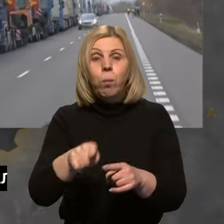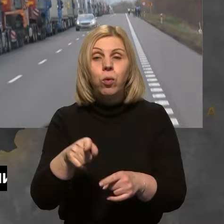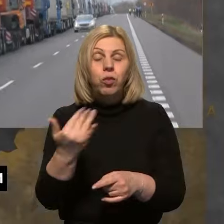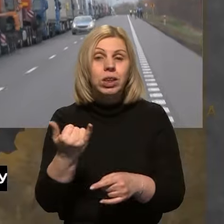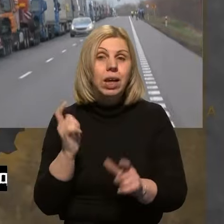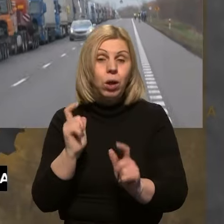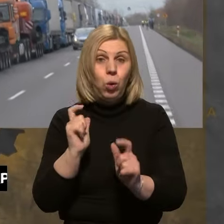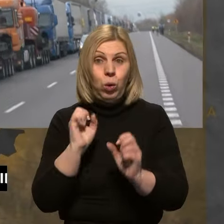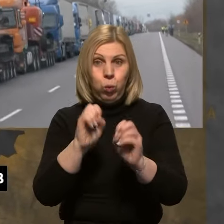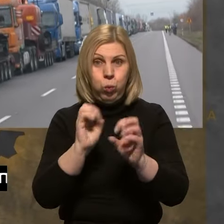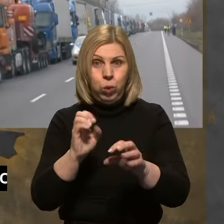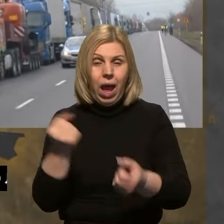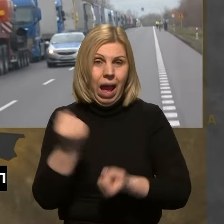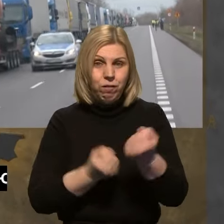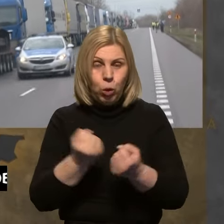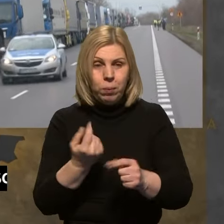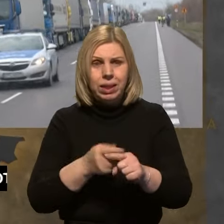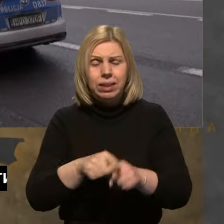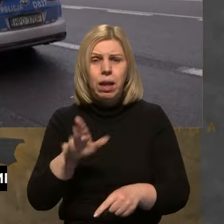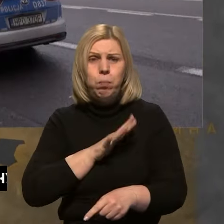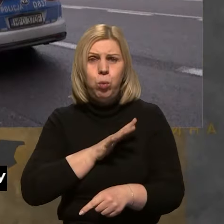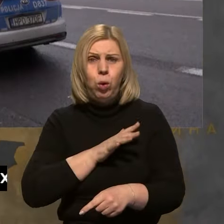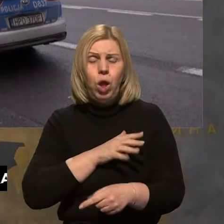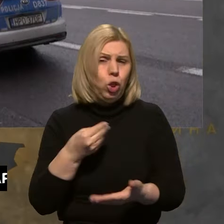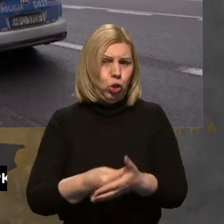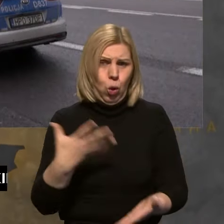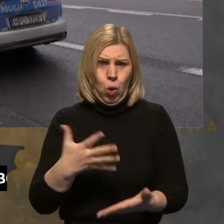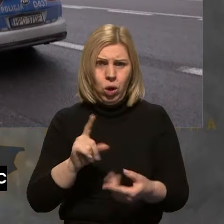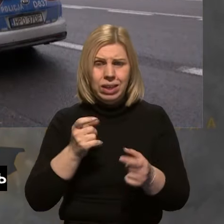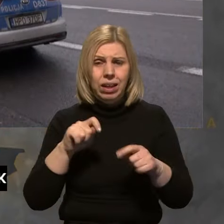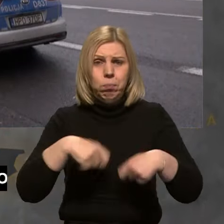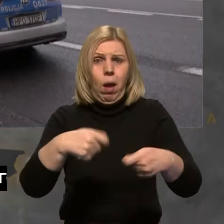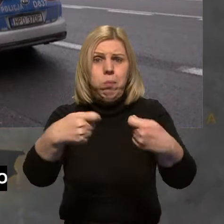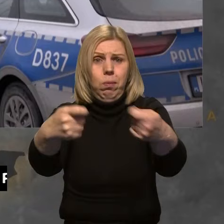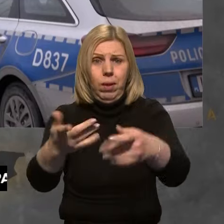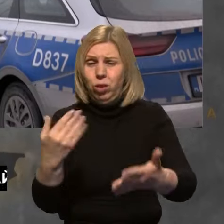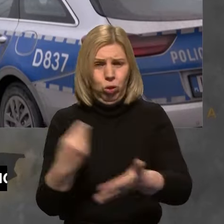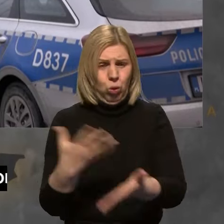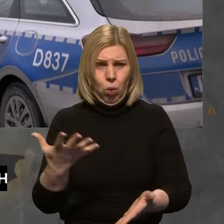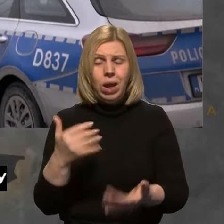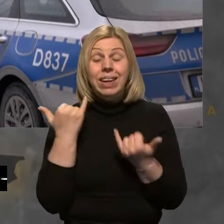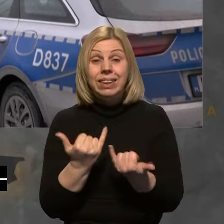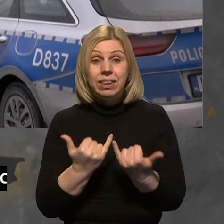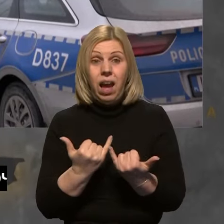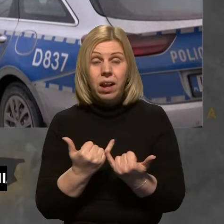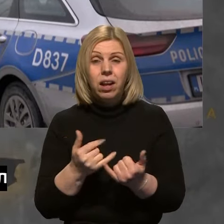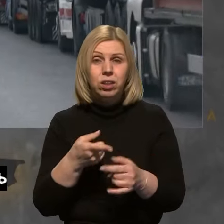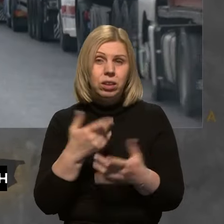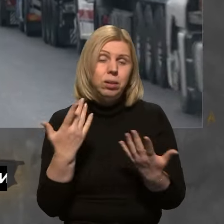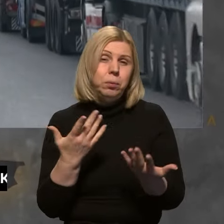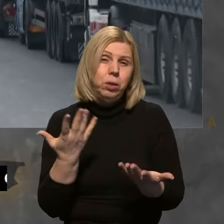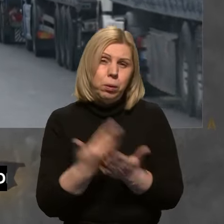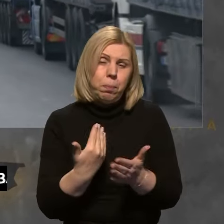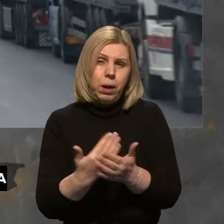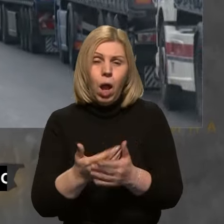перевозили зерно автомобілями, це було здорожчання логістики. Тому зараз, по великому рахунку,